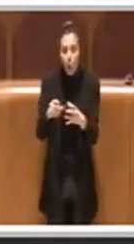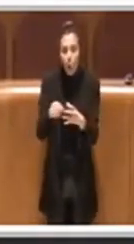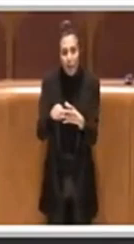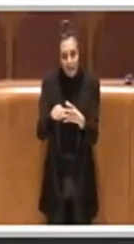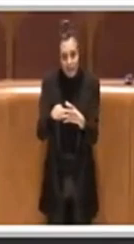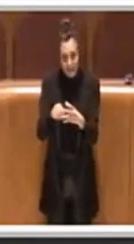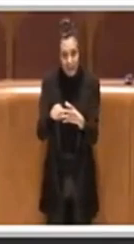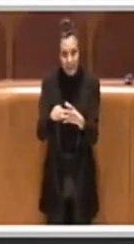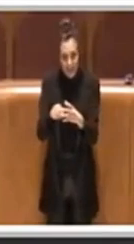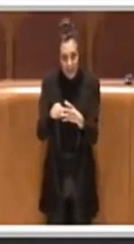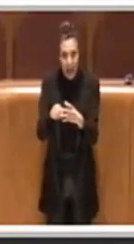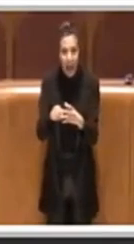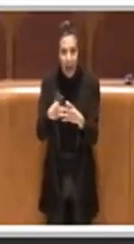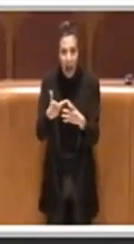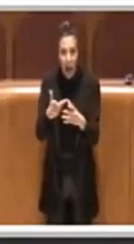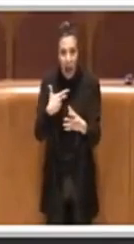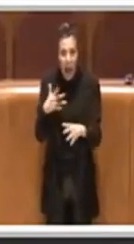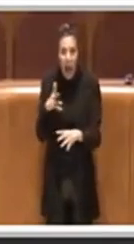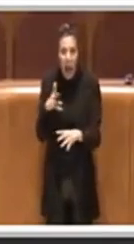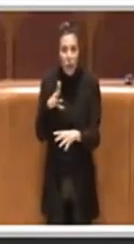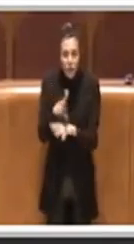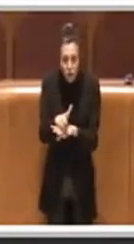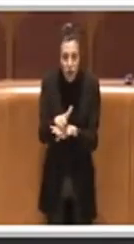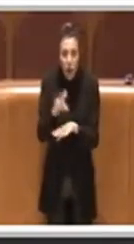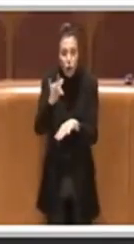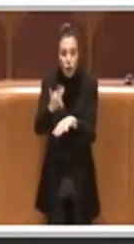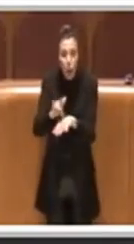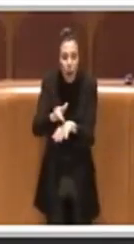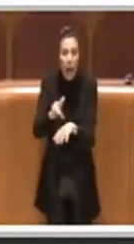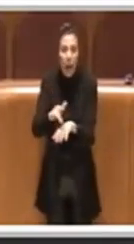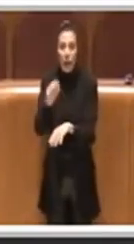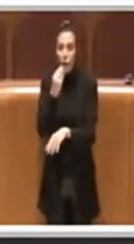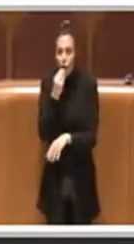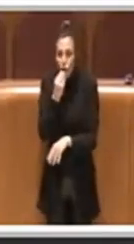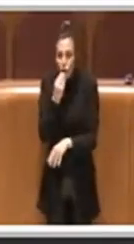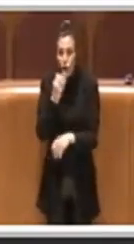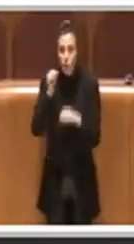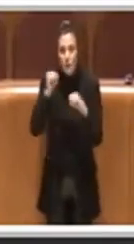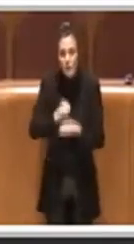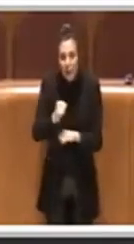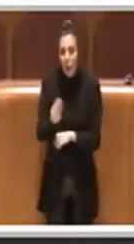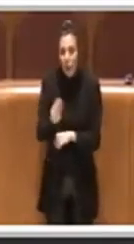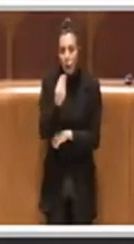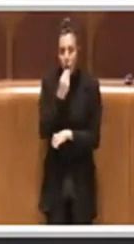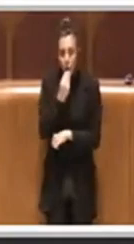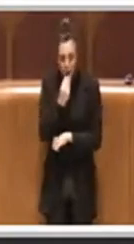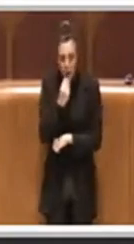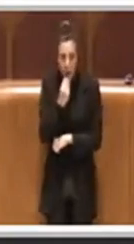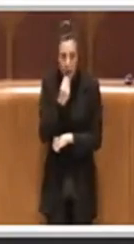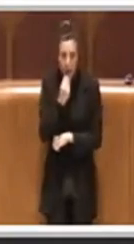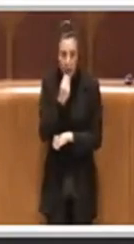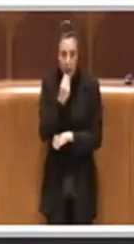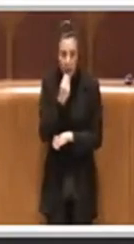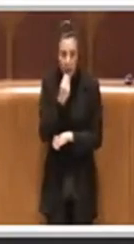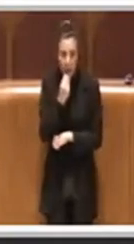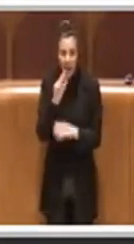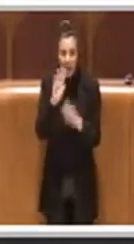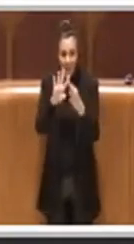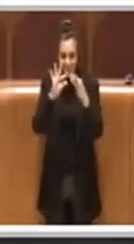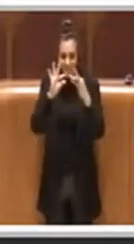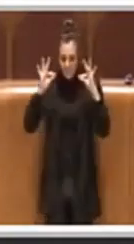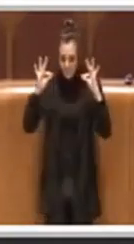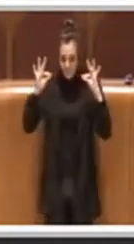accedere alla quantità sufficiente di cibo sano, nutriente e poi c'è una frase